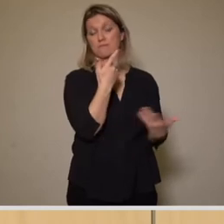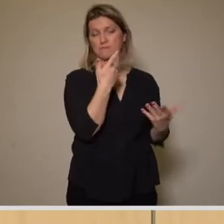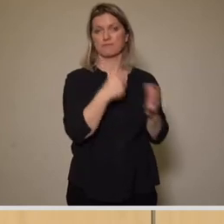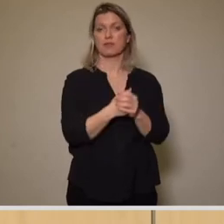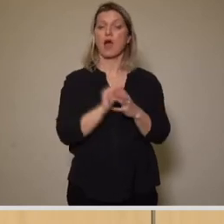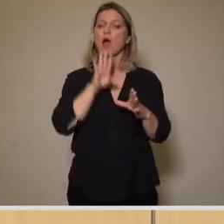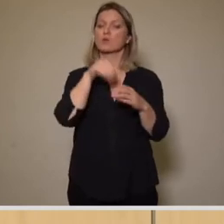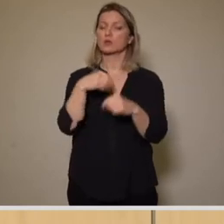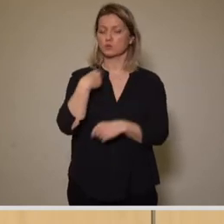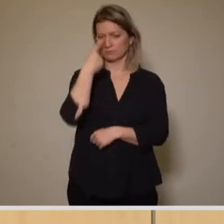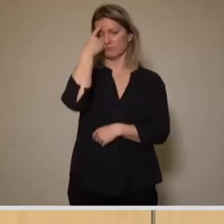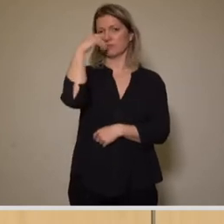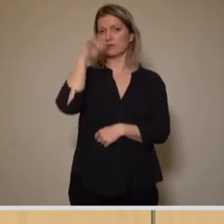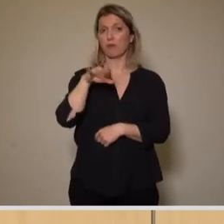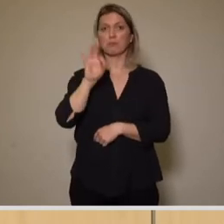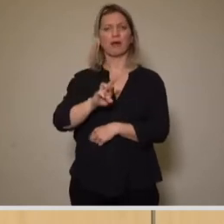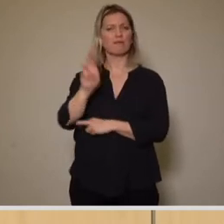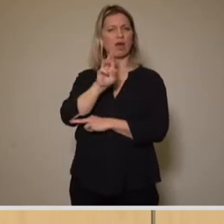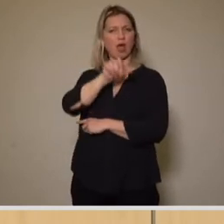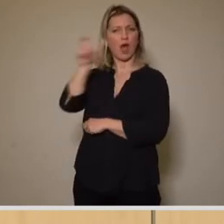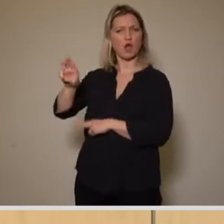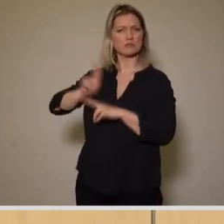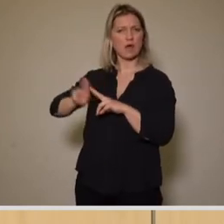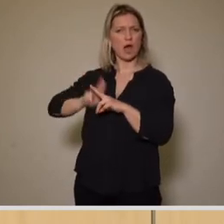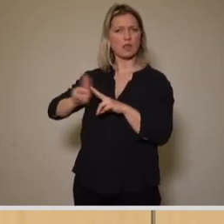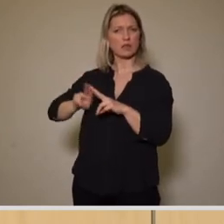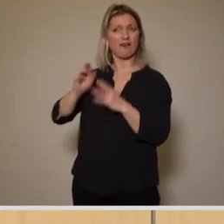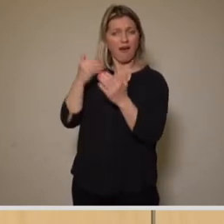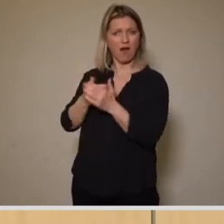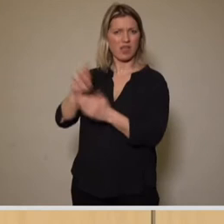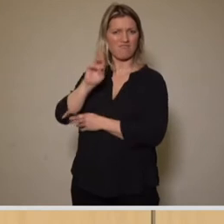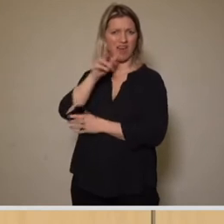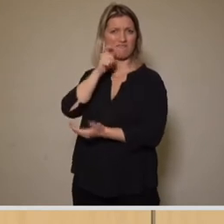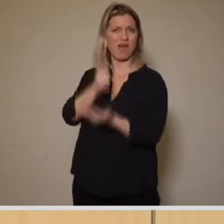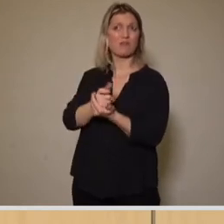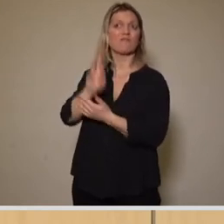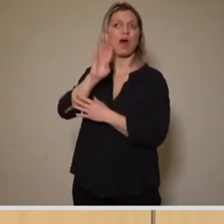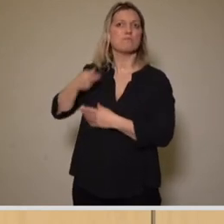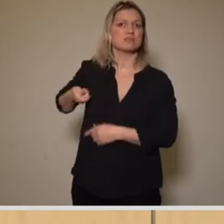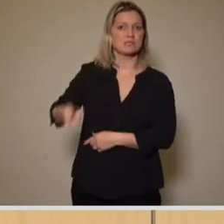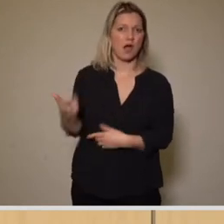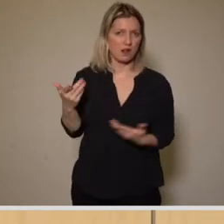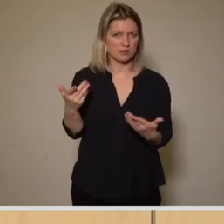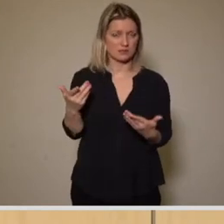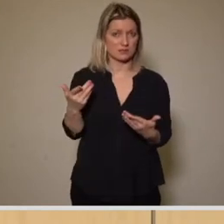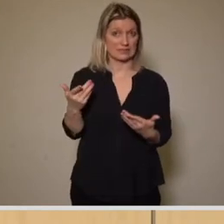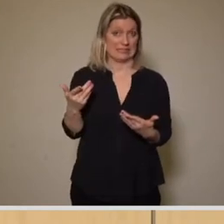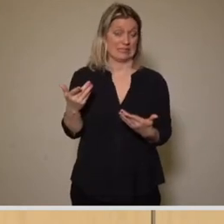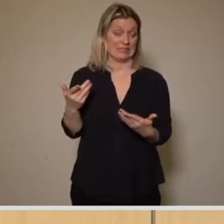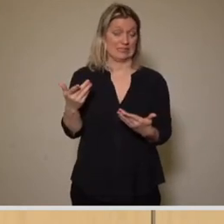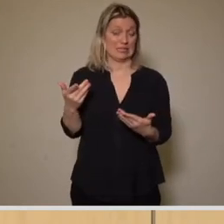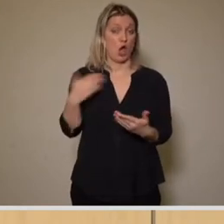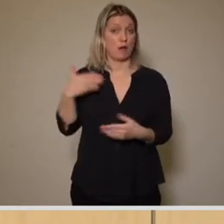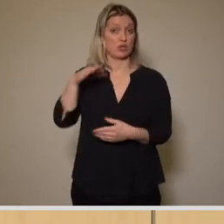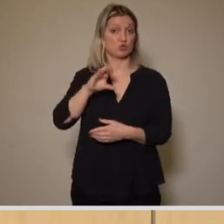immer die Frage, wer saniert eigentlich, wer ist am Ende dafür verantwortlich, wer bezahlt das auch, spielt die Stesat da eine Rolle oder